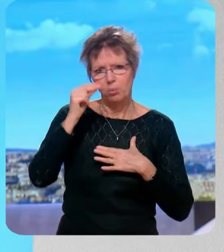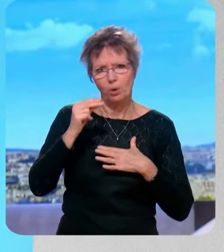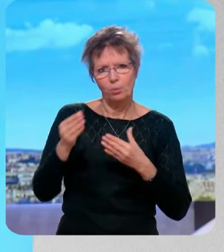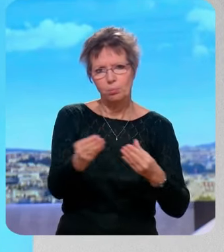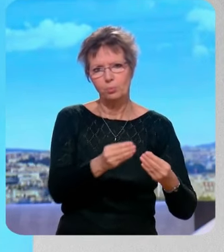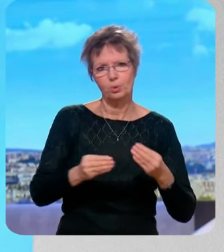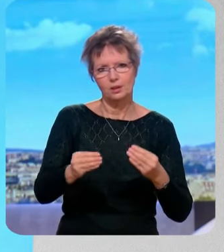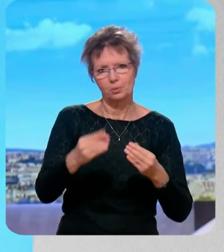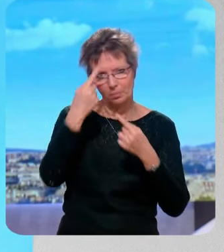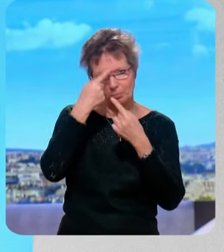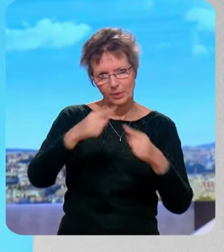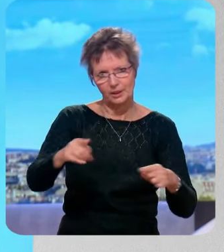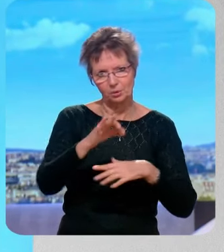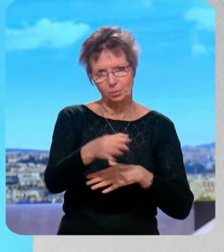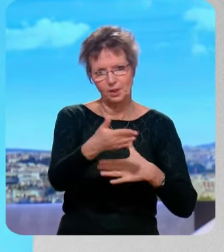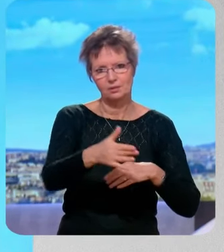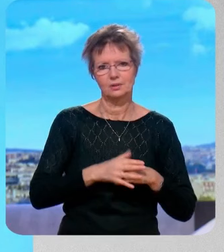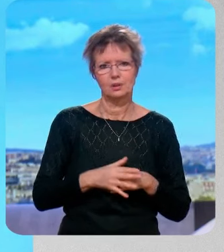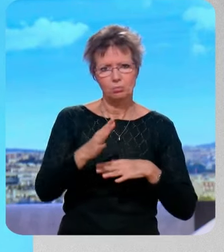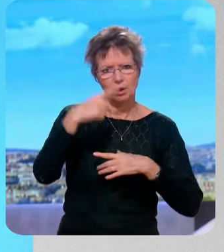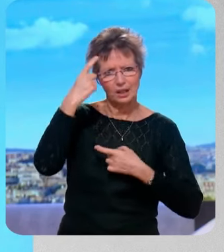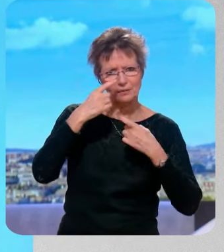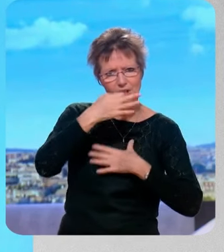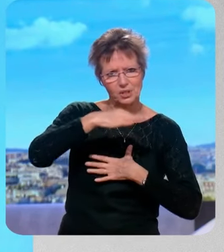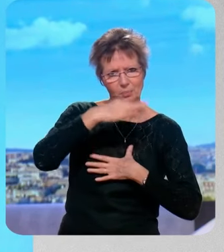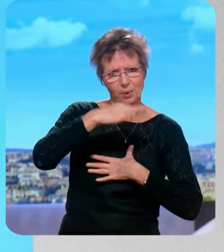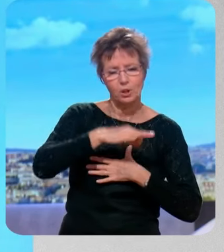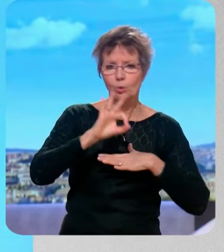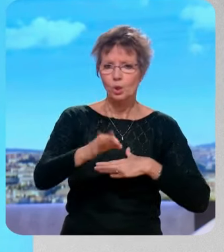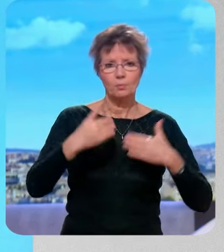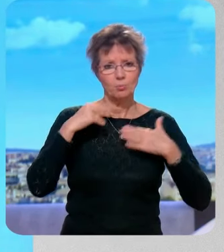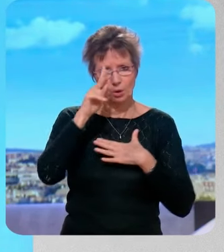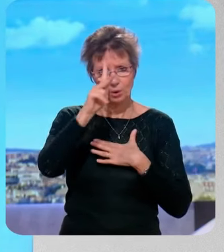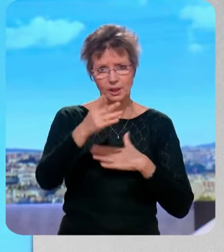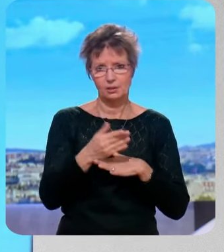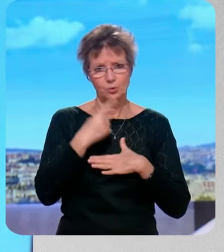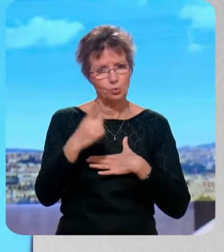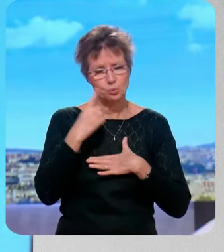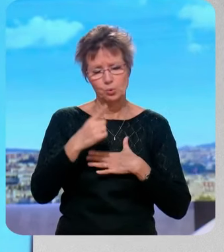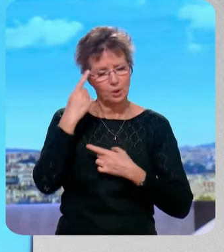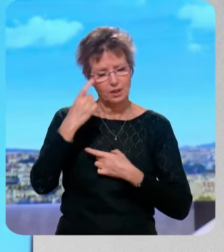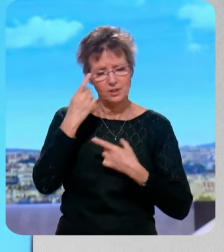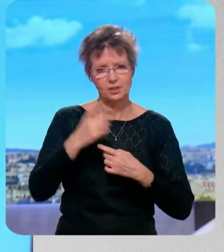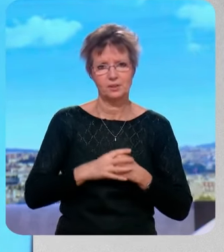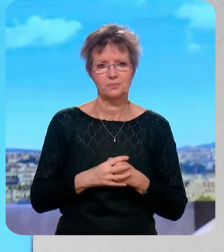'opinion publique, – Chaque mot est pesé chez vous, mais… – Oui, mais j'essaie de dire les choses avec sincérité et de dire de façon pesée, parce que je pense,